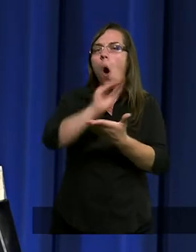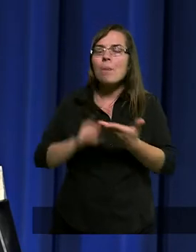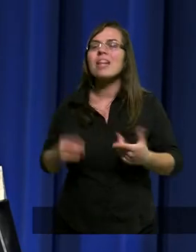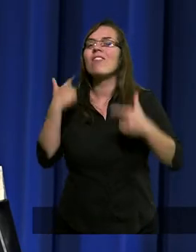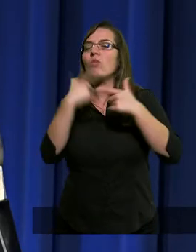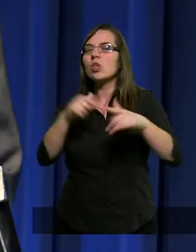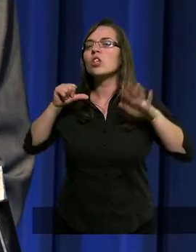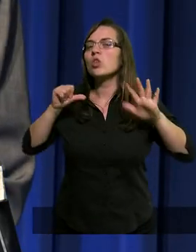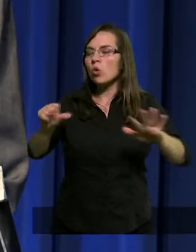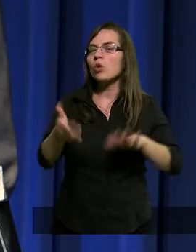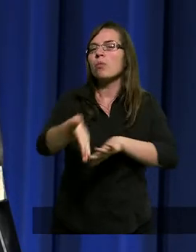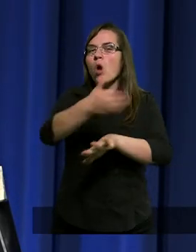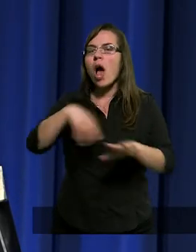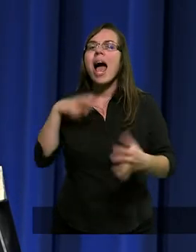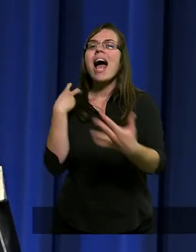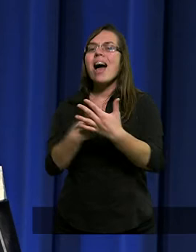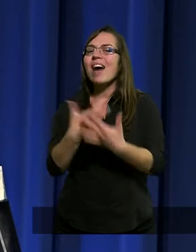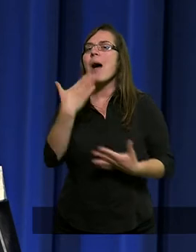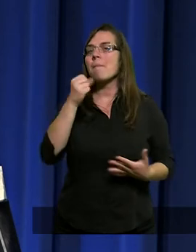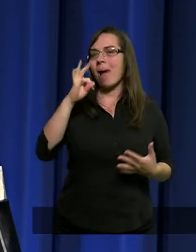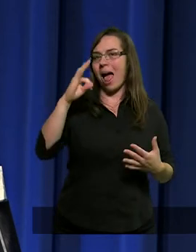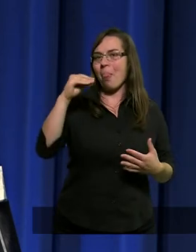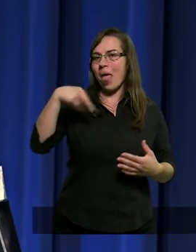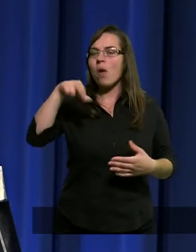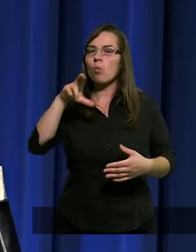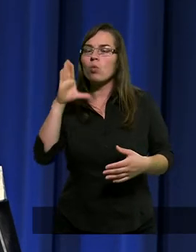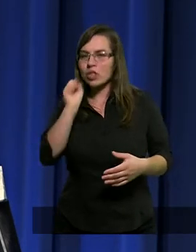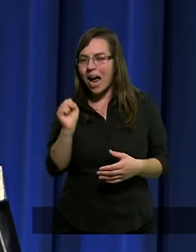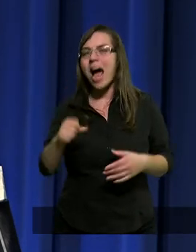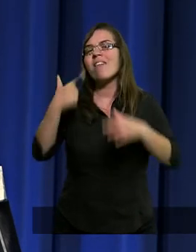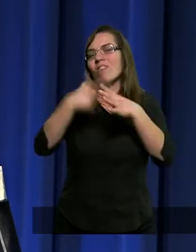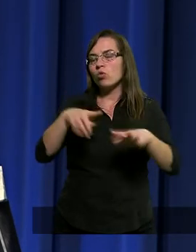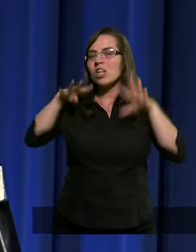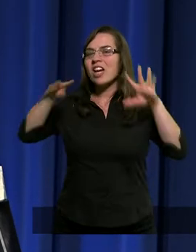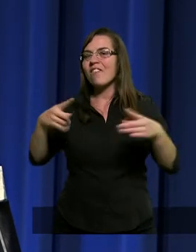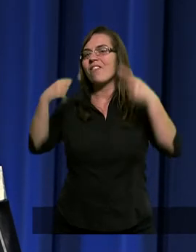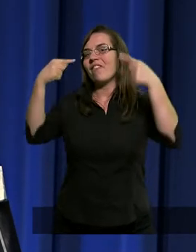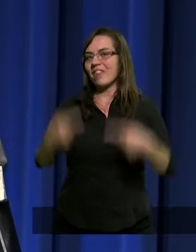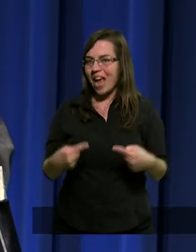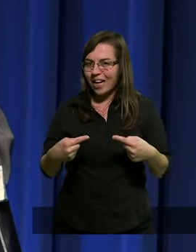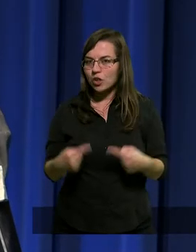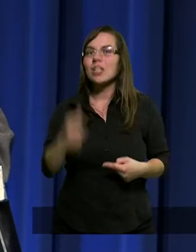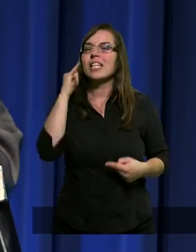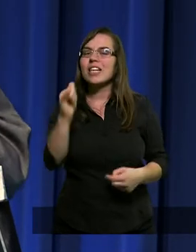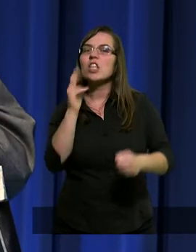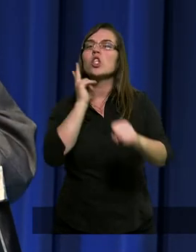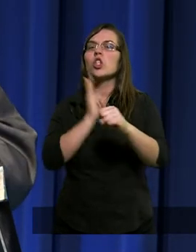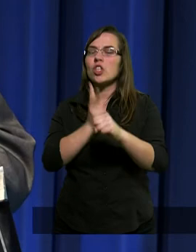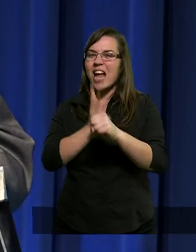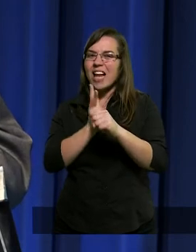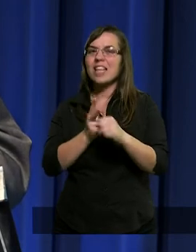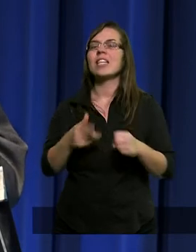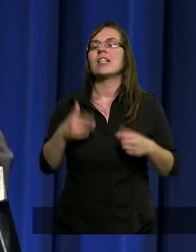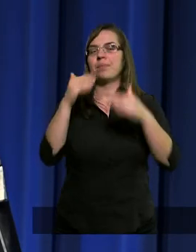26 rozdziale Ewangelii Mateusza, w 29 wierszu i 30.